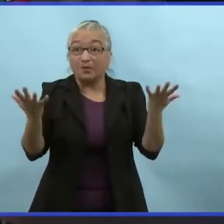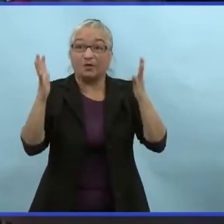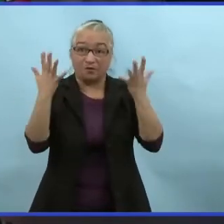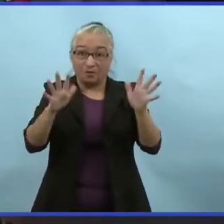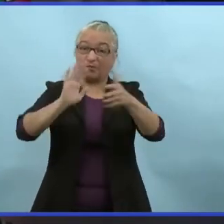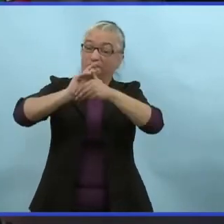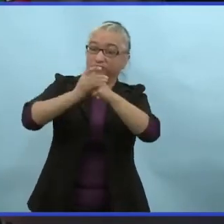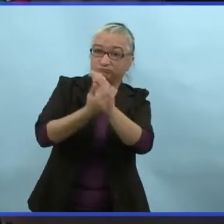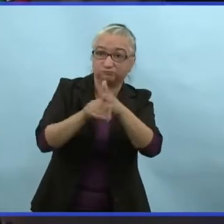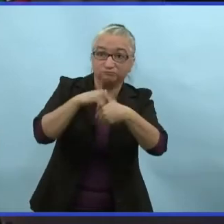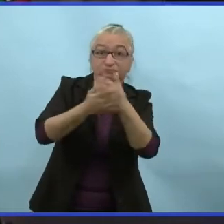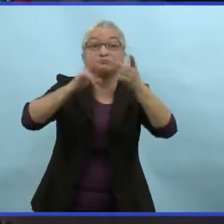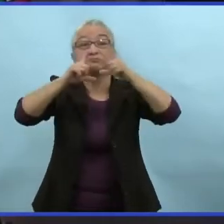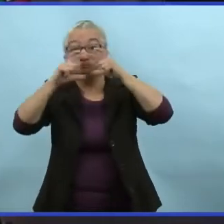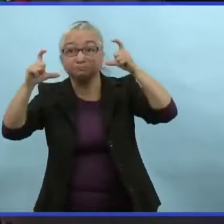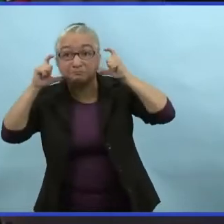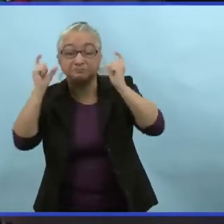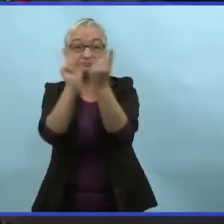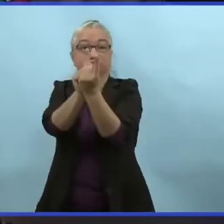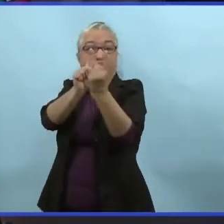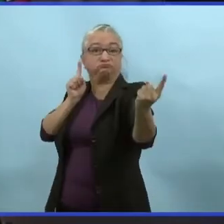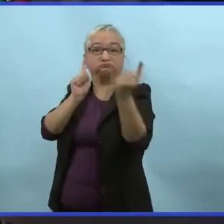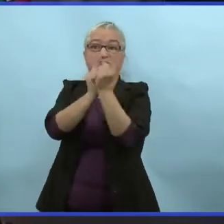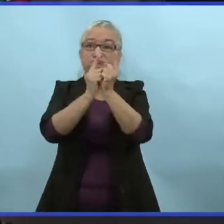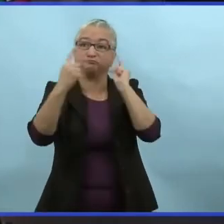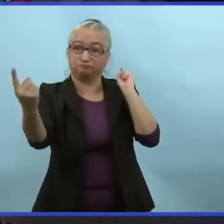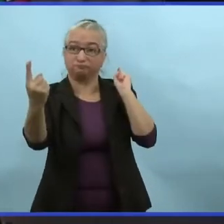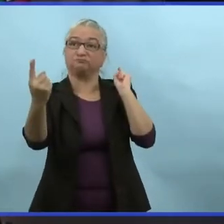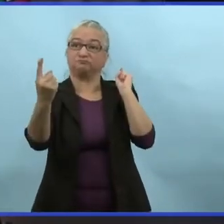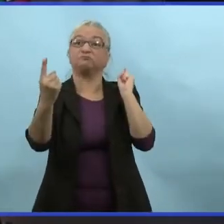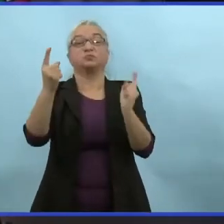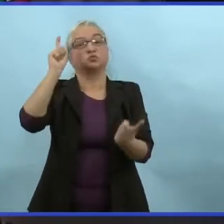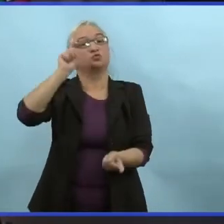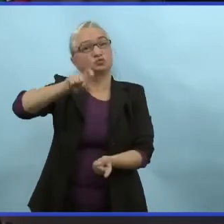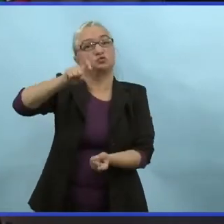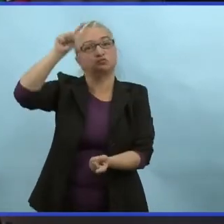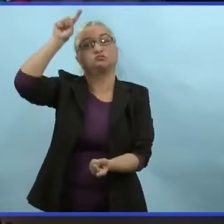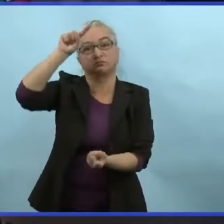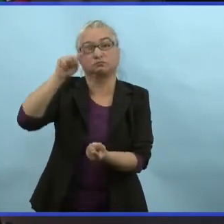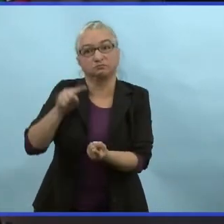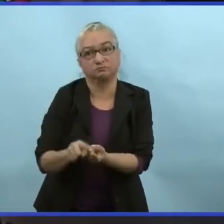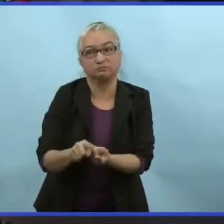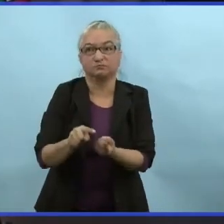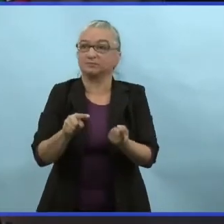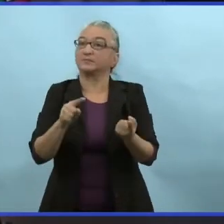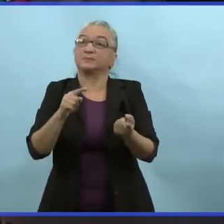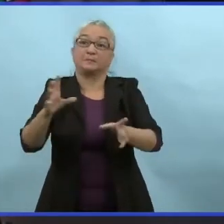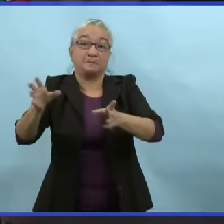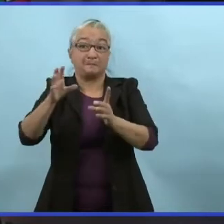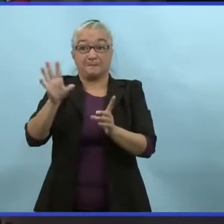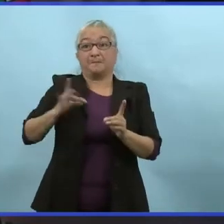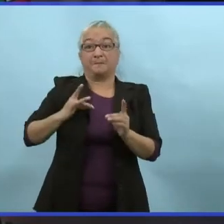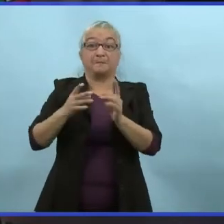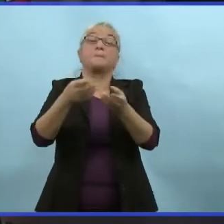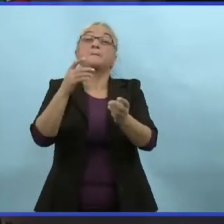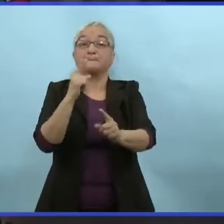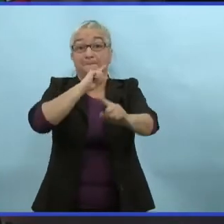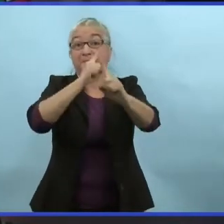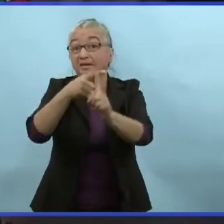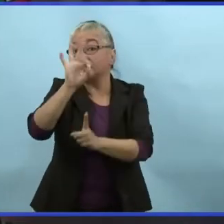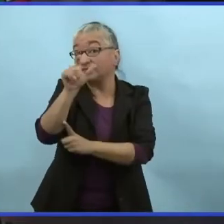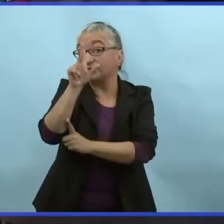et il y a certaines choses qu'on fait à l'heure actuelle qui font ça. Se concentrer sur la distance physique, se laver les mains, porter le masque,